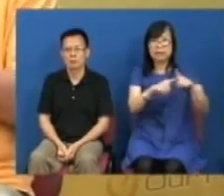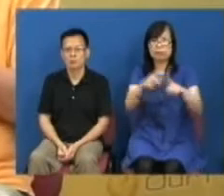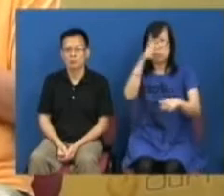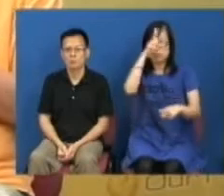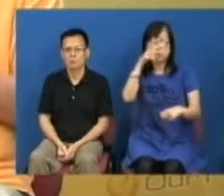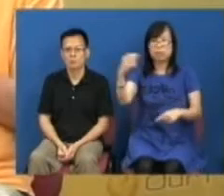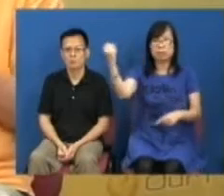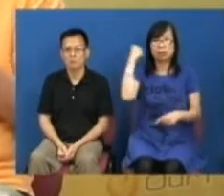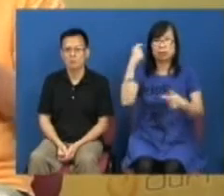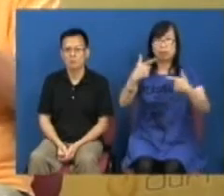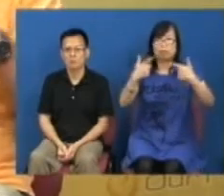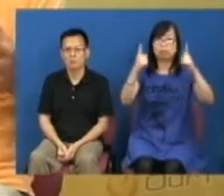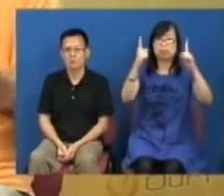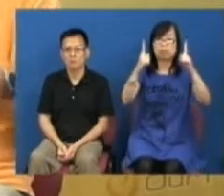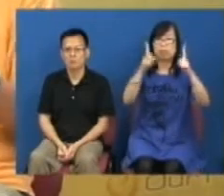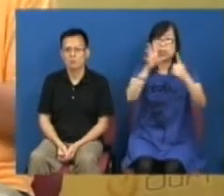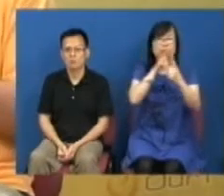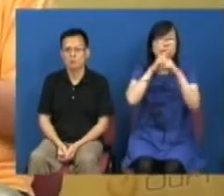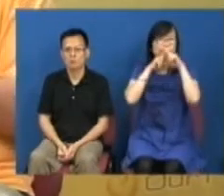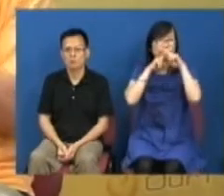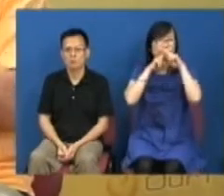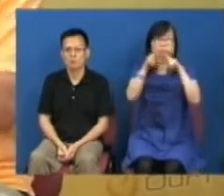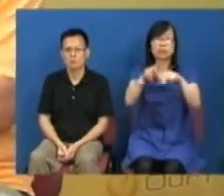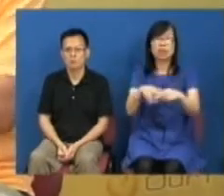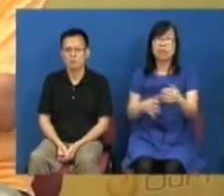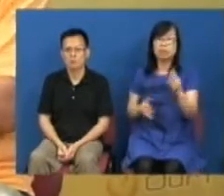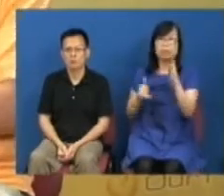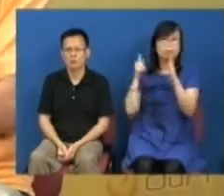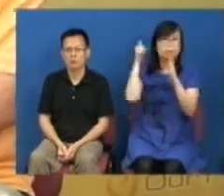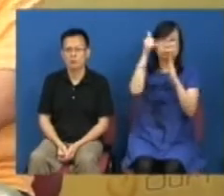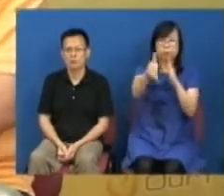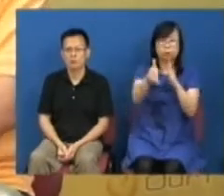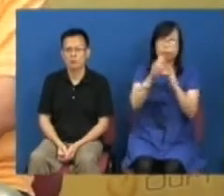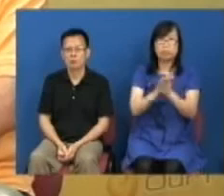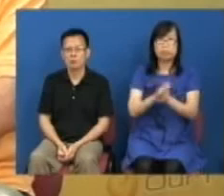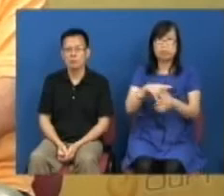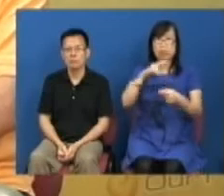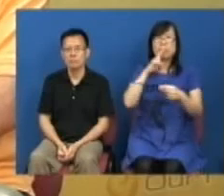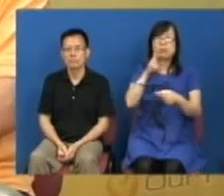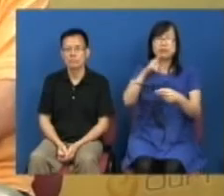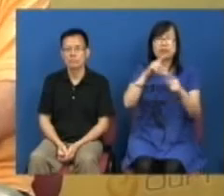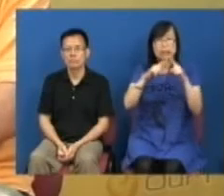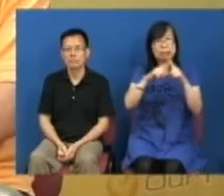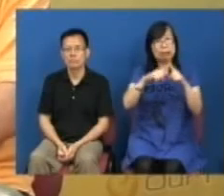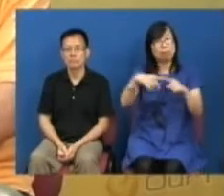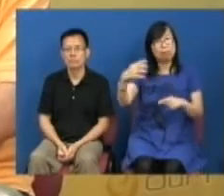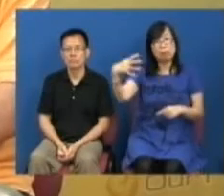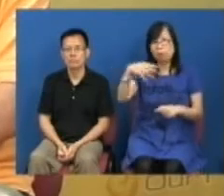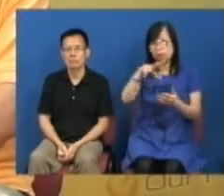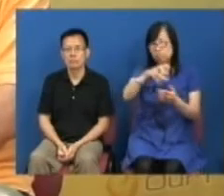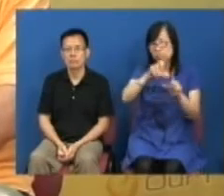的力量像一个对比一样你不出声他就会踩迫令到市民的权益受损这是很可惜的